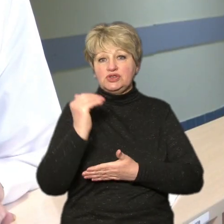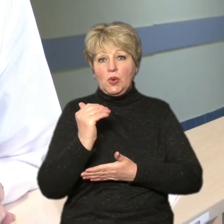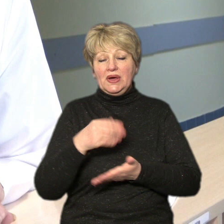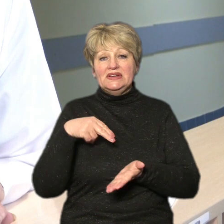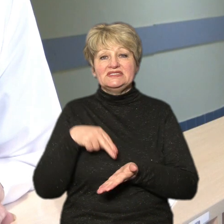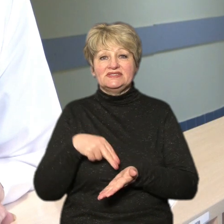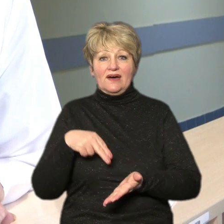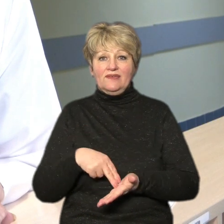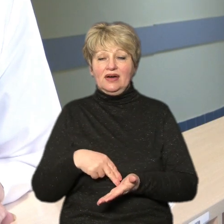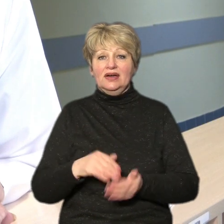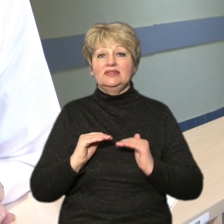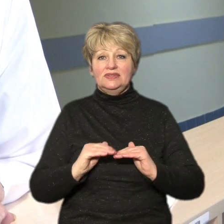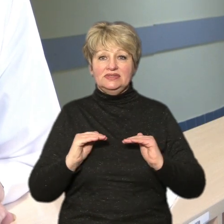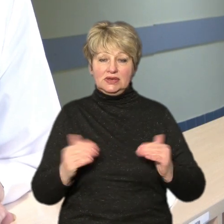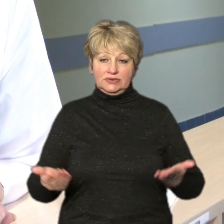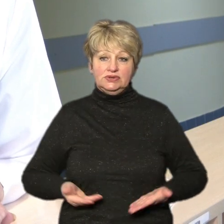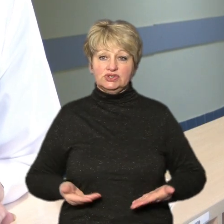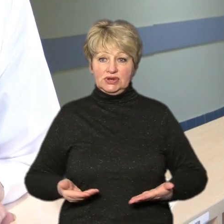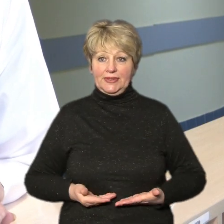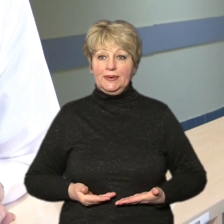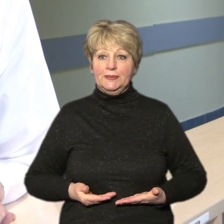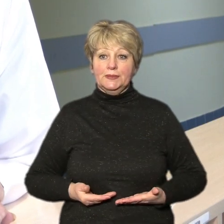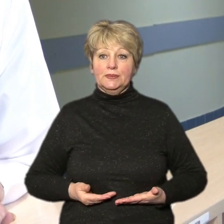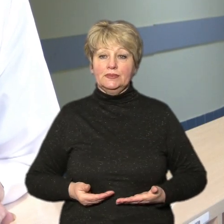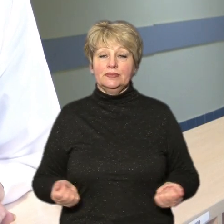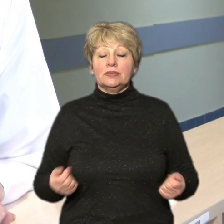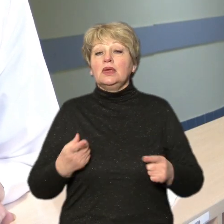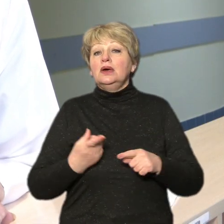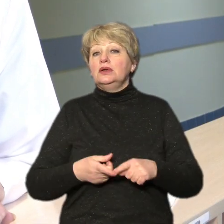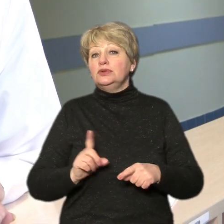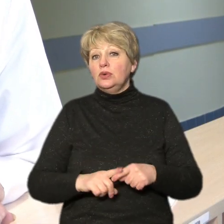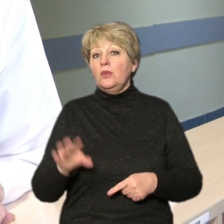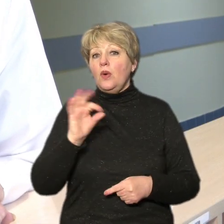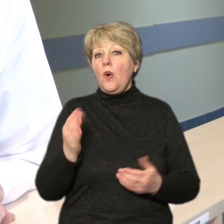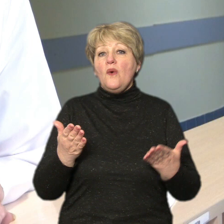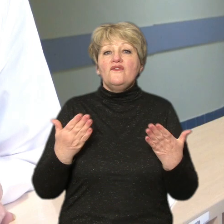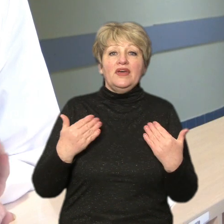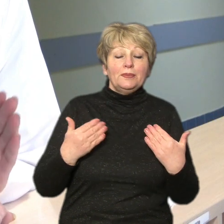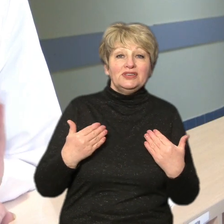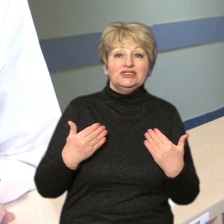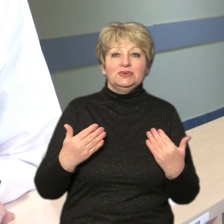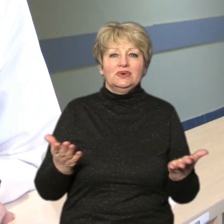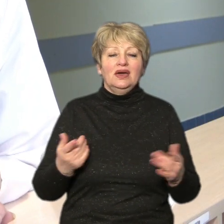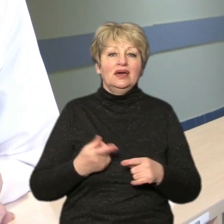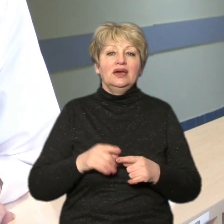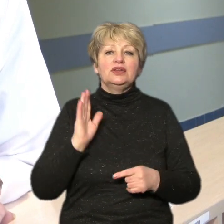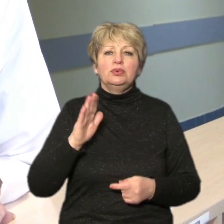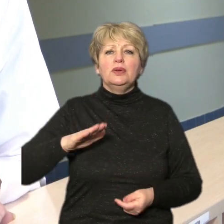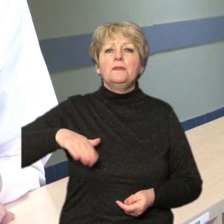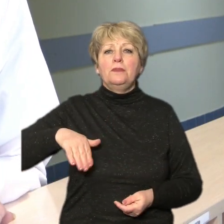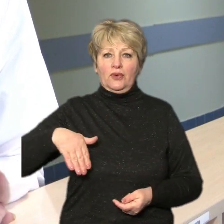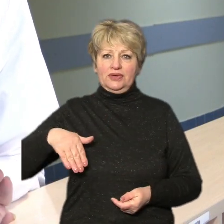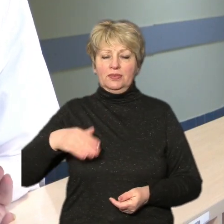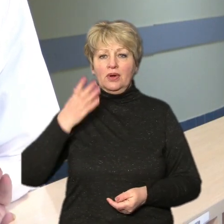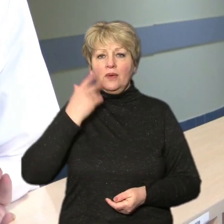– це дитяче життя. Тому про відпочинок. Це вже буде потім, після того,